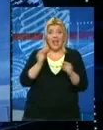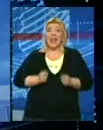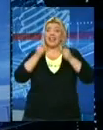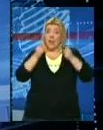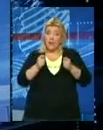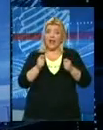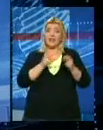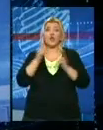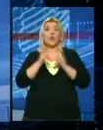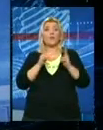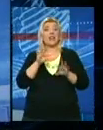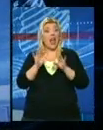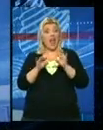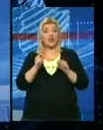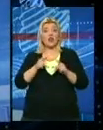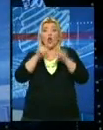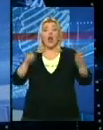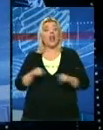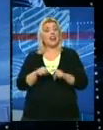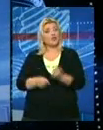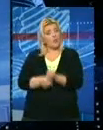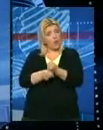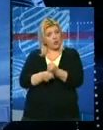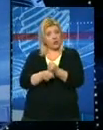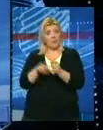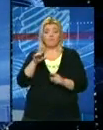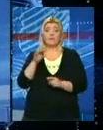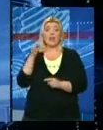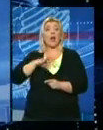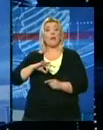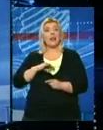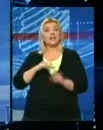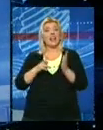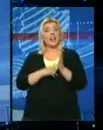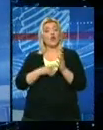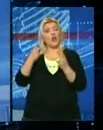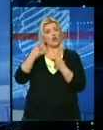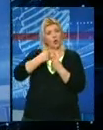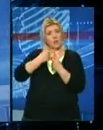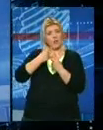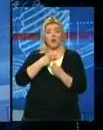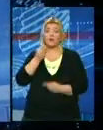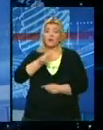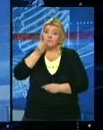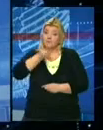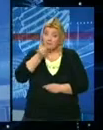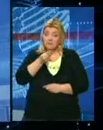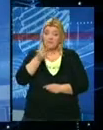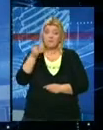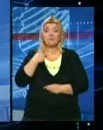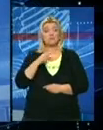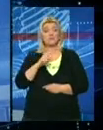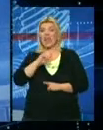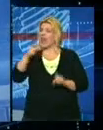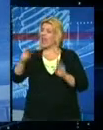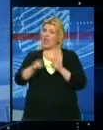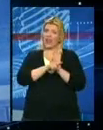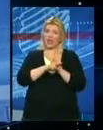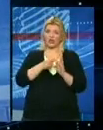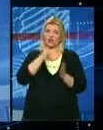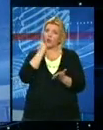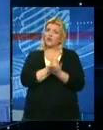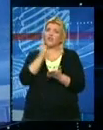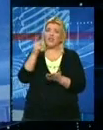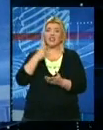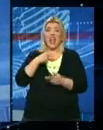izjave birača koji su tu listu podržali. Predsjednik NOPO Nikola Tulimirović istakao je da su netačne tvrdnje